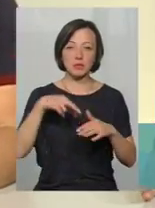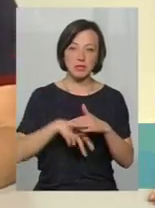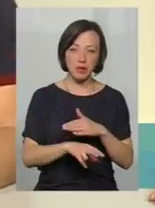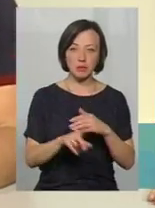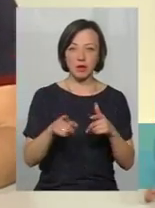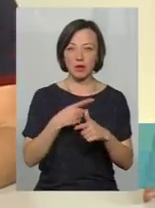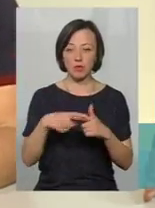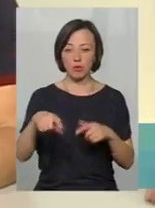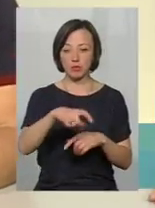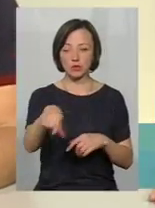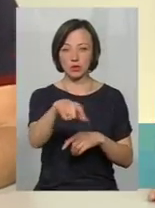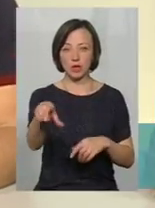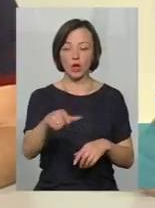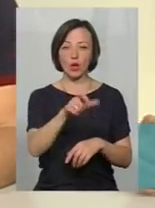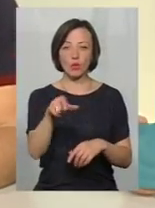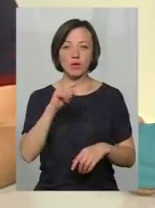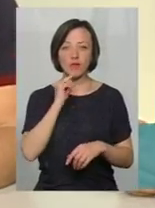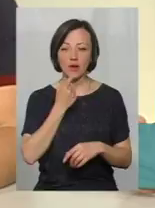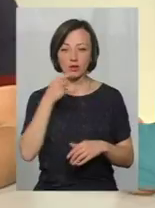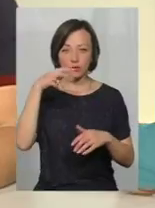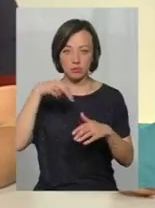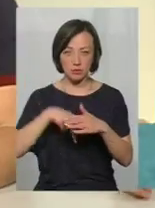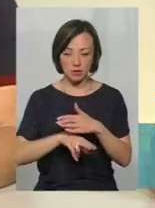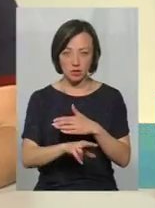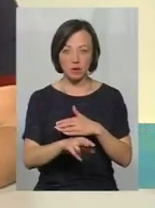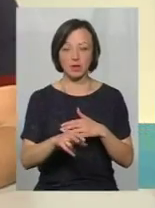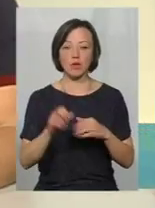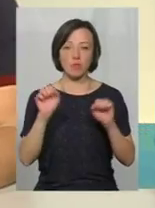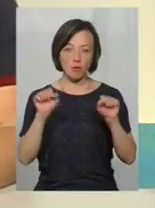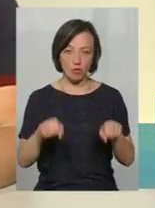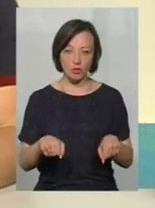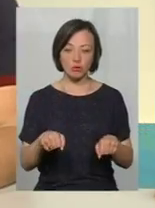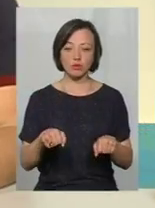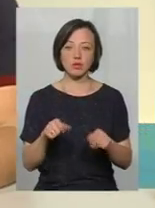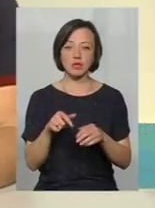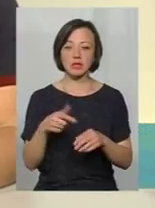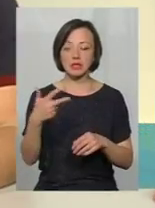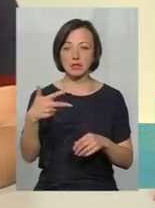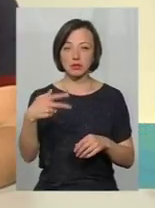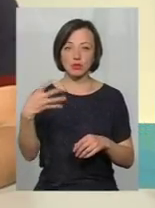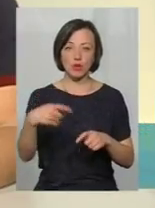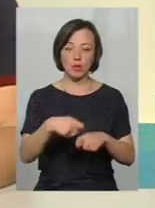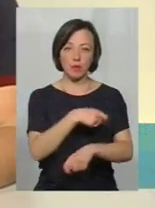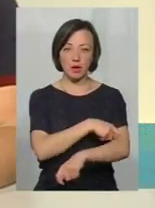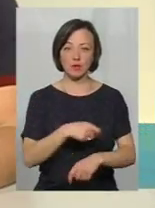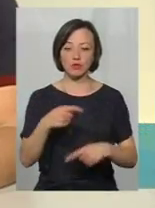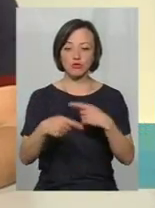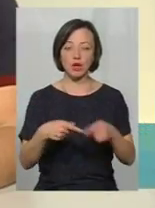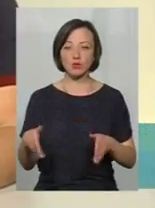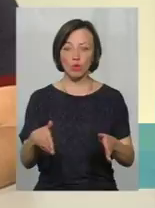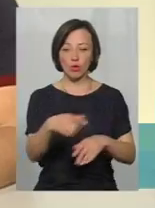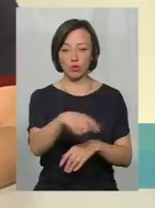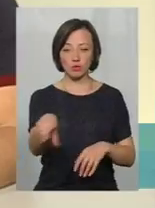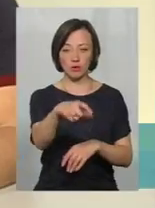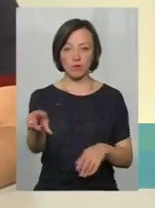підземний. Тобто, якщо людям досить важко спускатися по ступенечкам, вони можуть перейти там тих 30-40 метрів і перейти через дорогу в